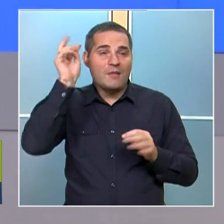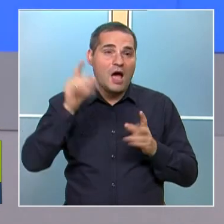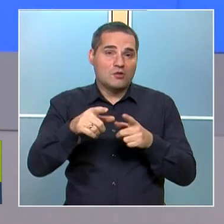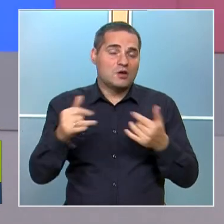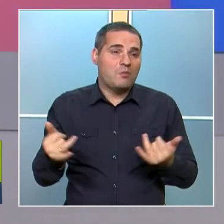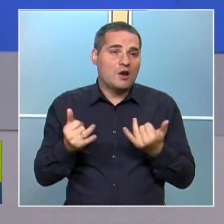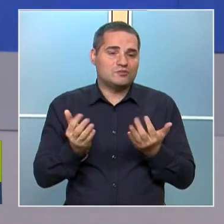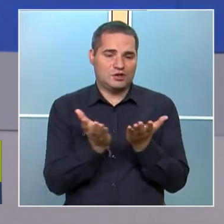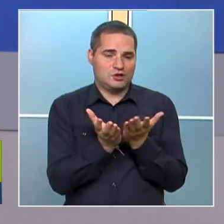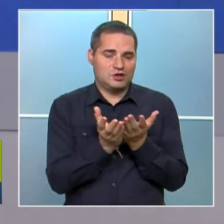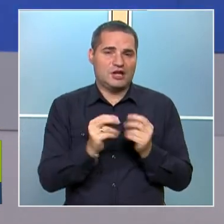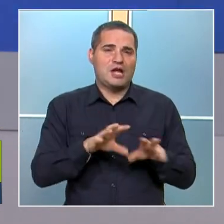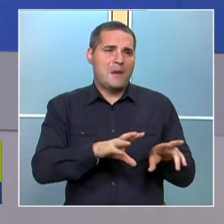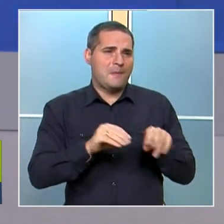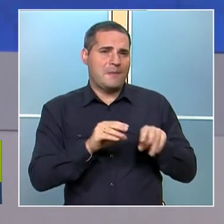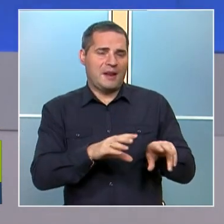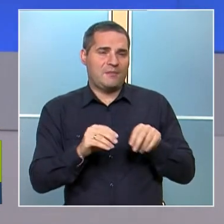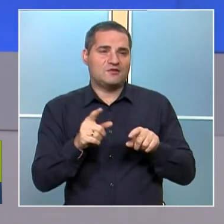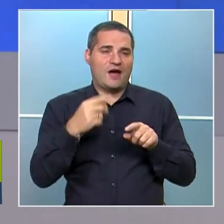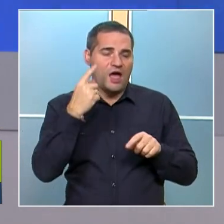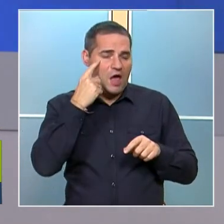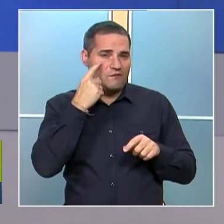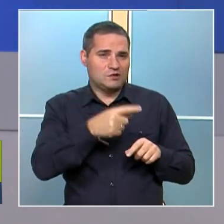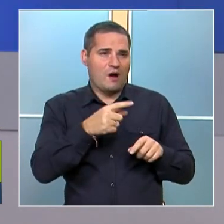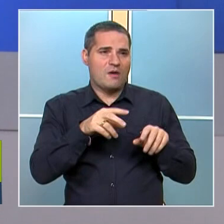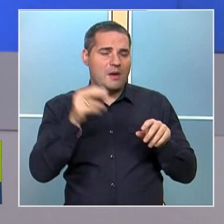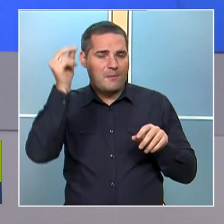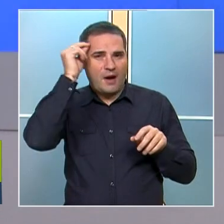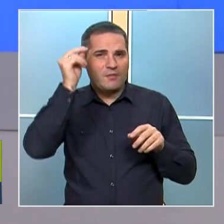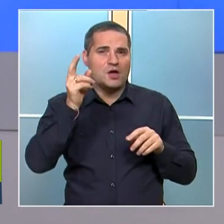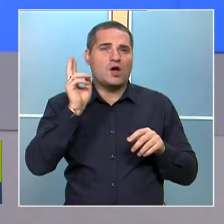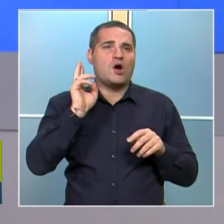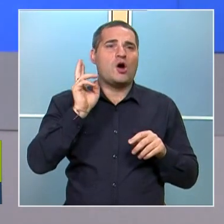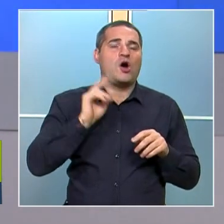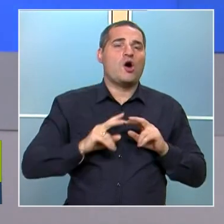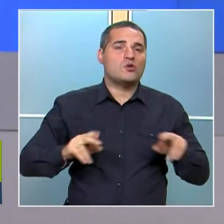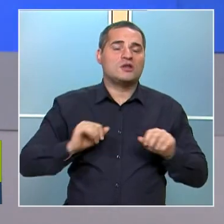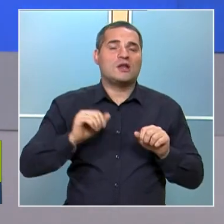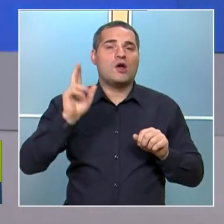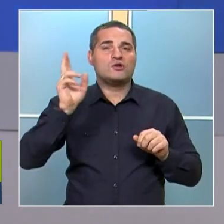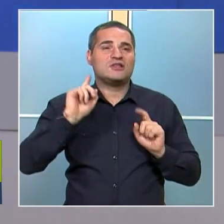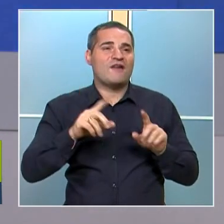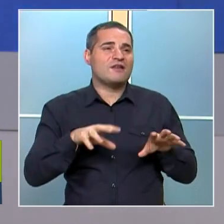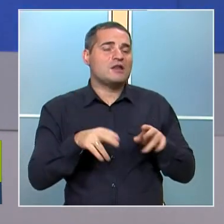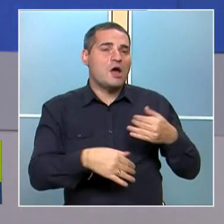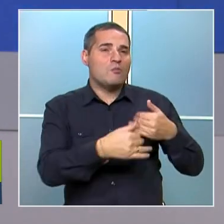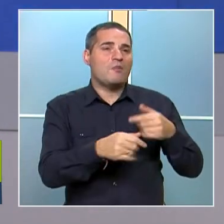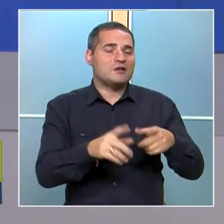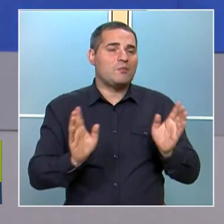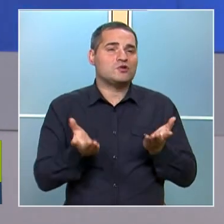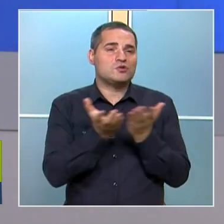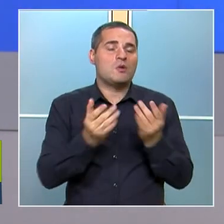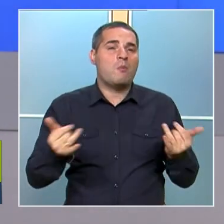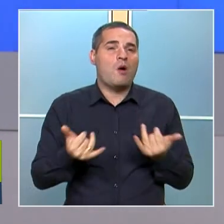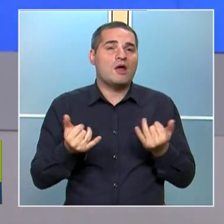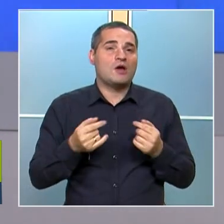по-лесно ти е да четеш и да преписваш, т.е. това е визуалната памет, родители и учителя трябва да те подпомогнат за това нещо и ти така да учиш по-лесно. Ако